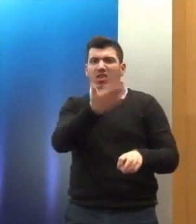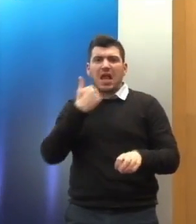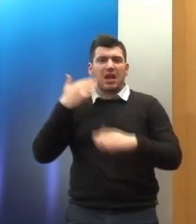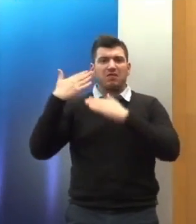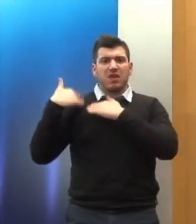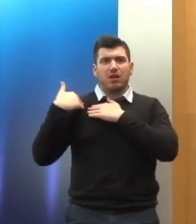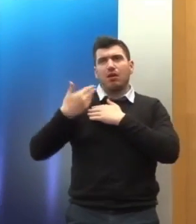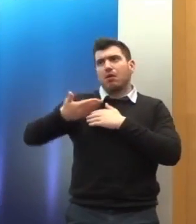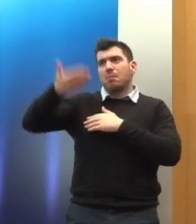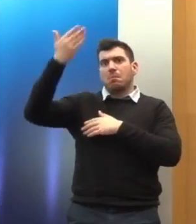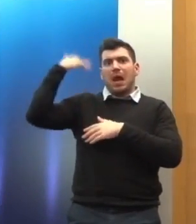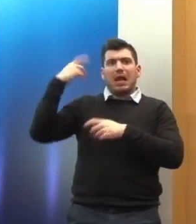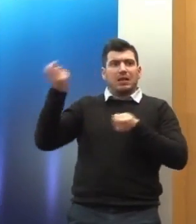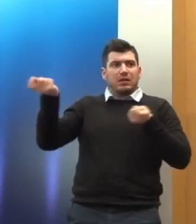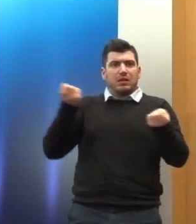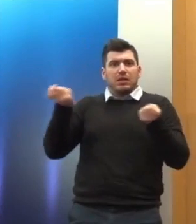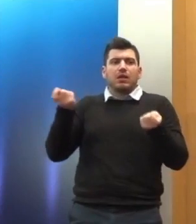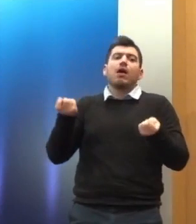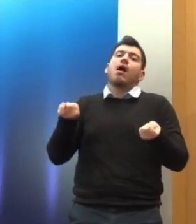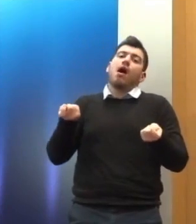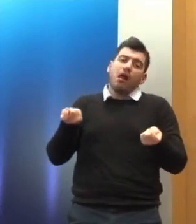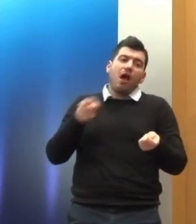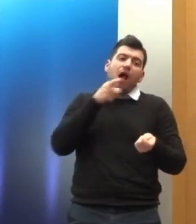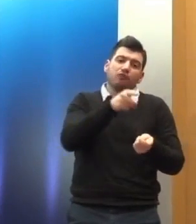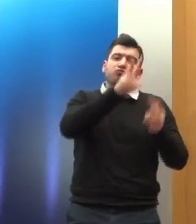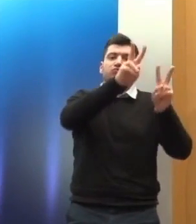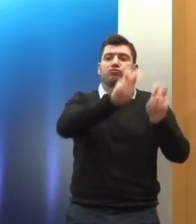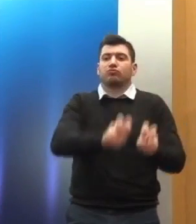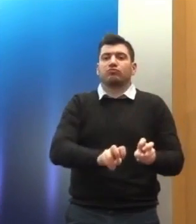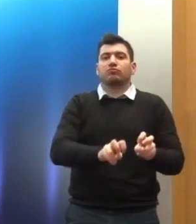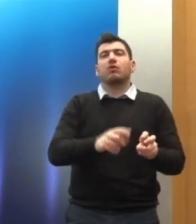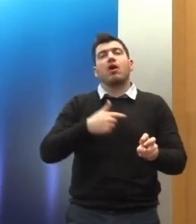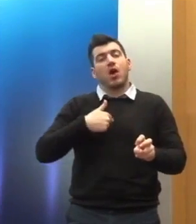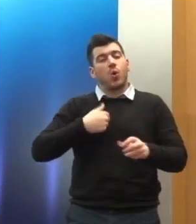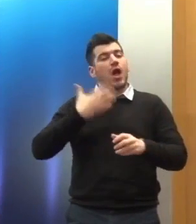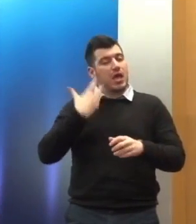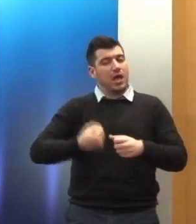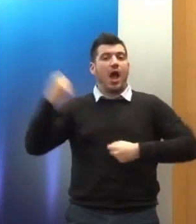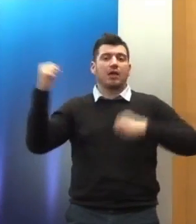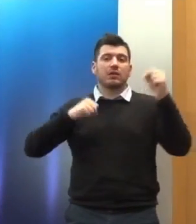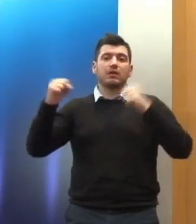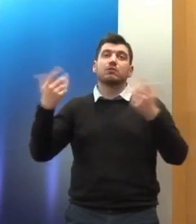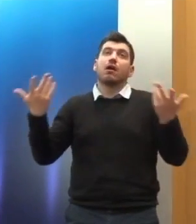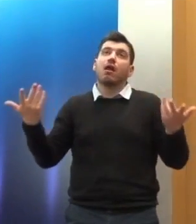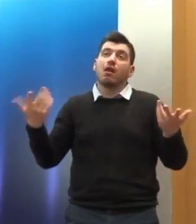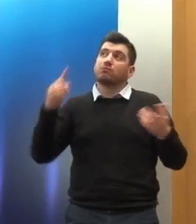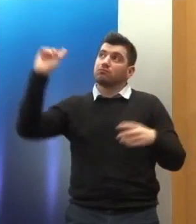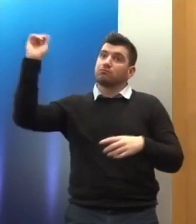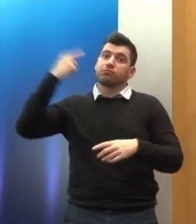χειρισμό των οποίων εκείνων των περίοδων, εγώ προσωπικά είχα βαθύτατες αντιρρήσεις. Αλλά αυτή είναι η κανόνωση του παιχνιδιού.